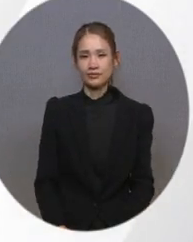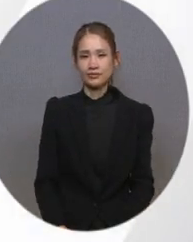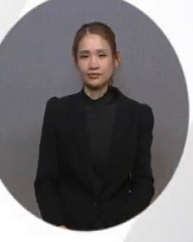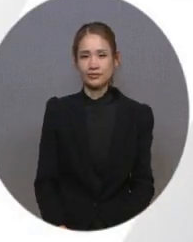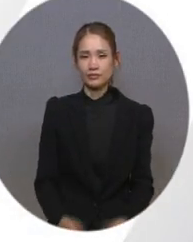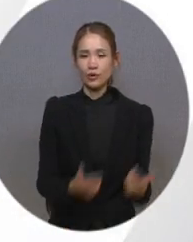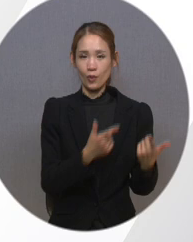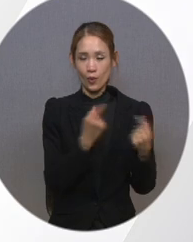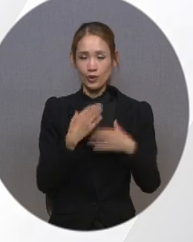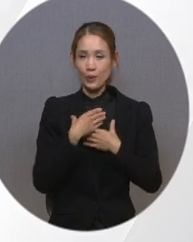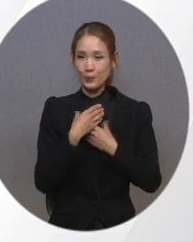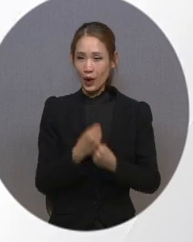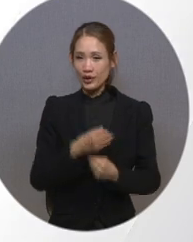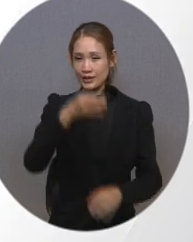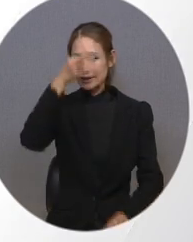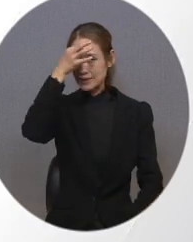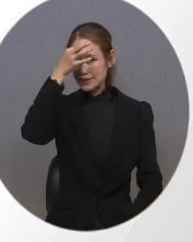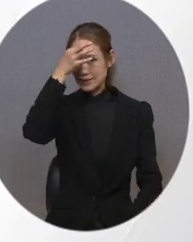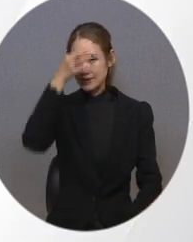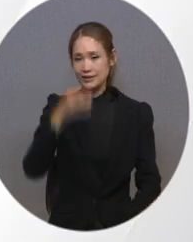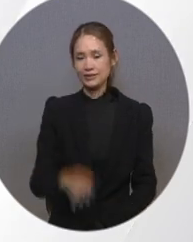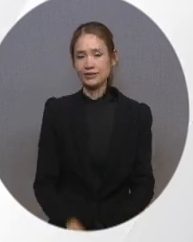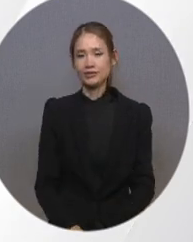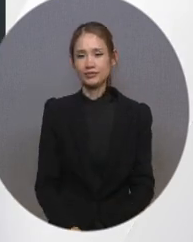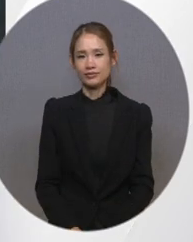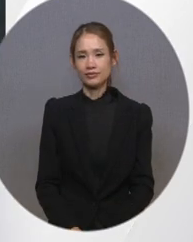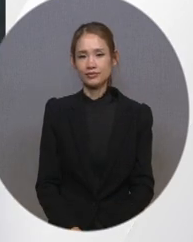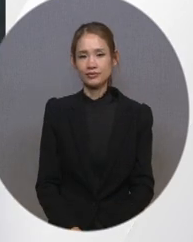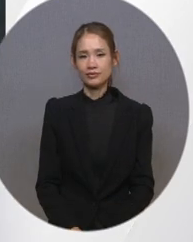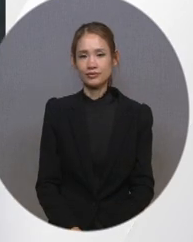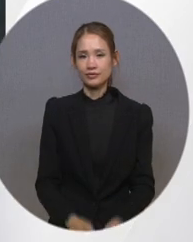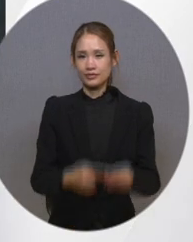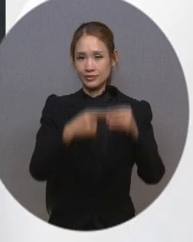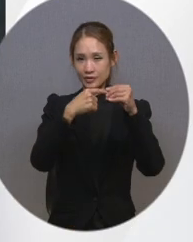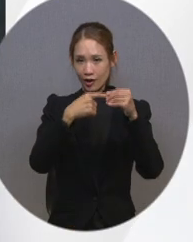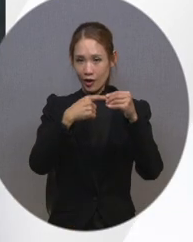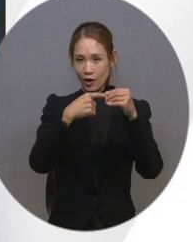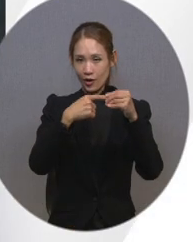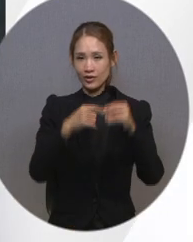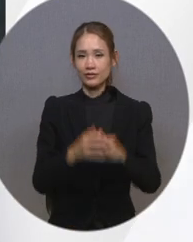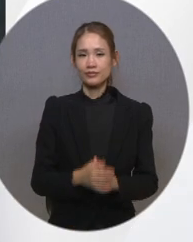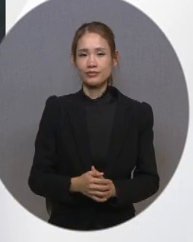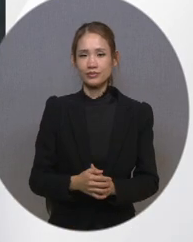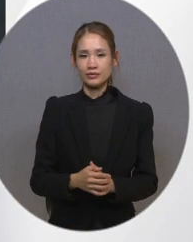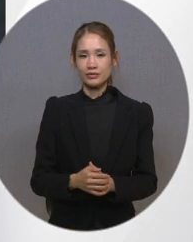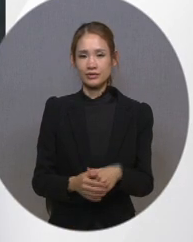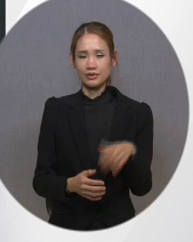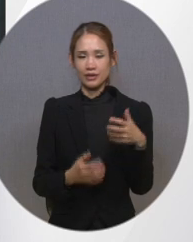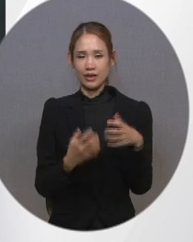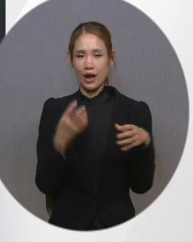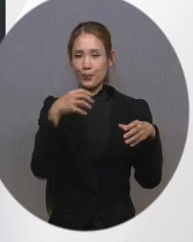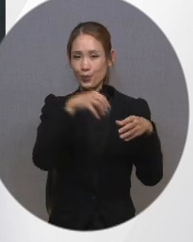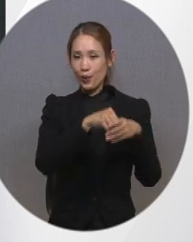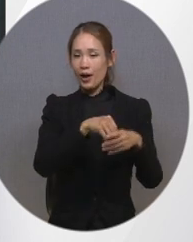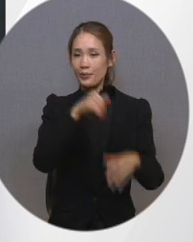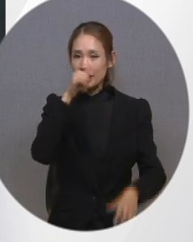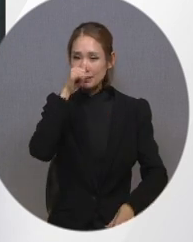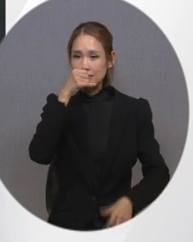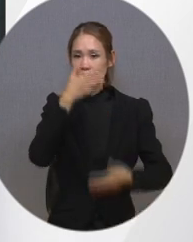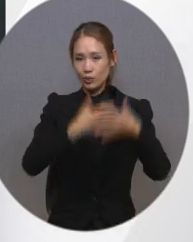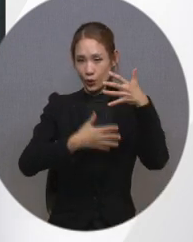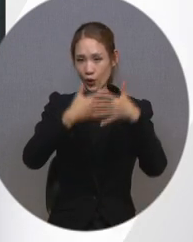공통 편의 기능에 대해서 알아보겠습니다. 첫 번째로 살펴볼 기능은 내장된 이용 설명 동영상입니다.